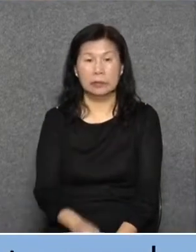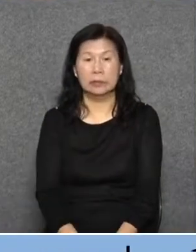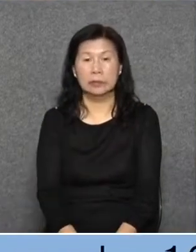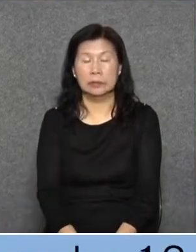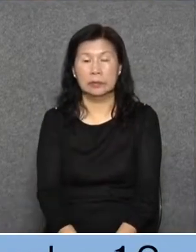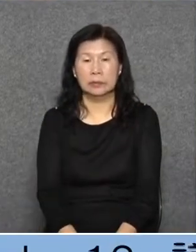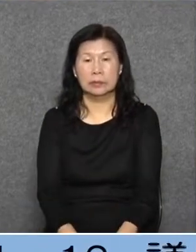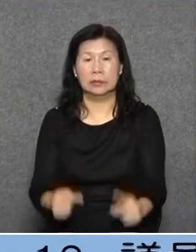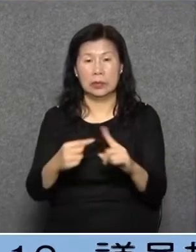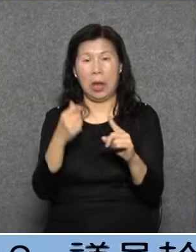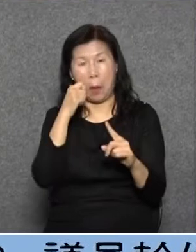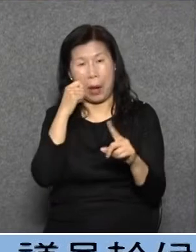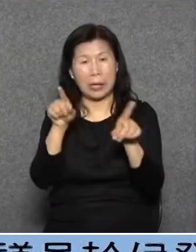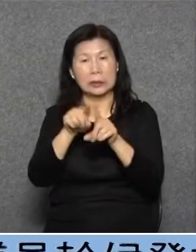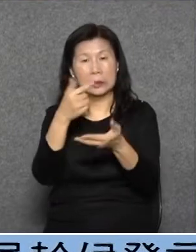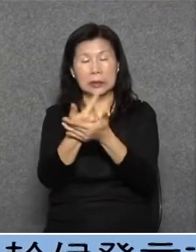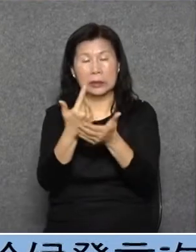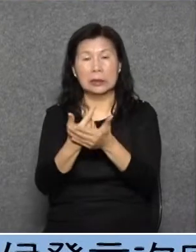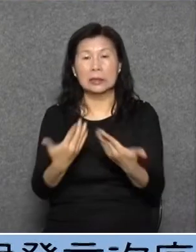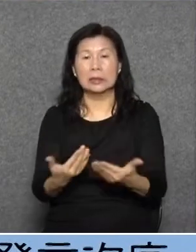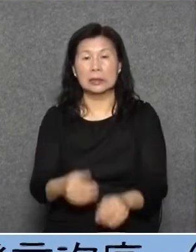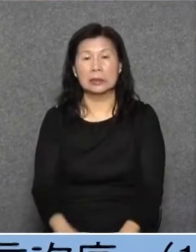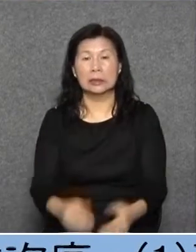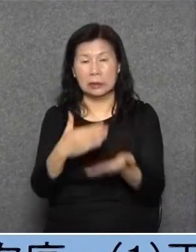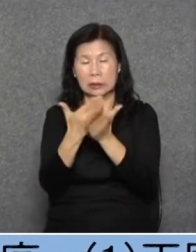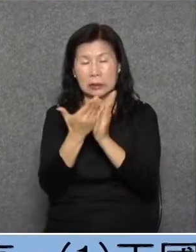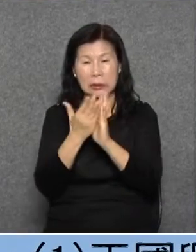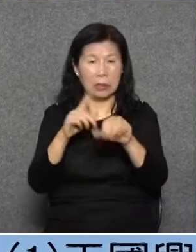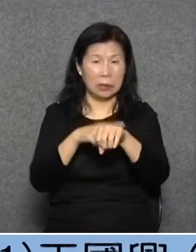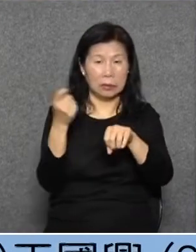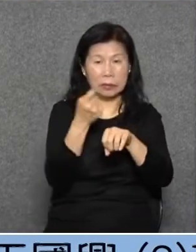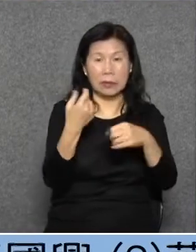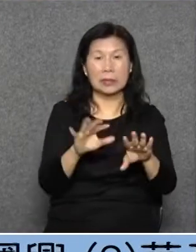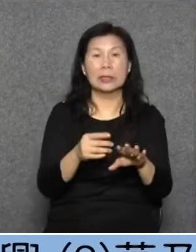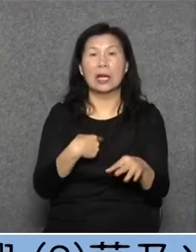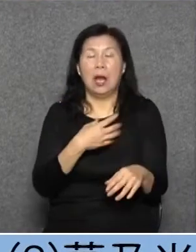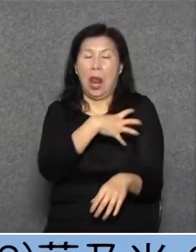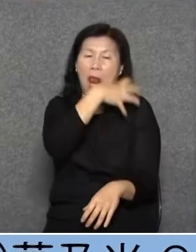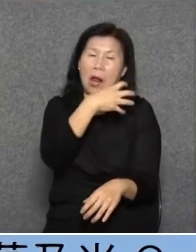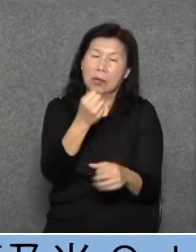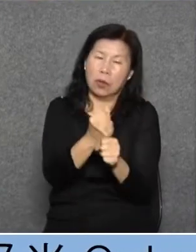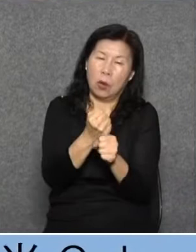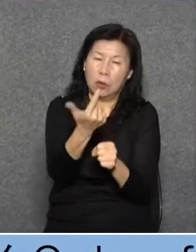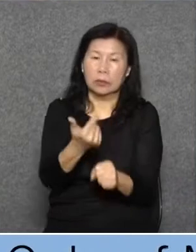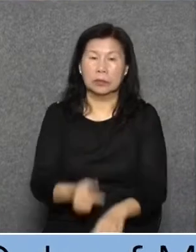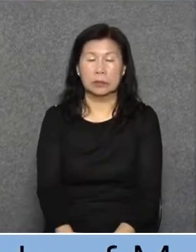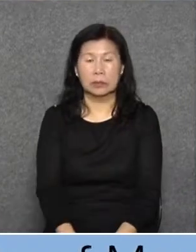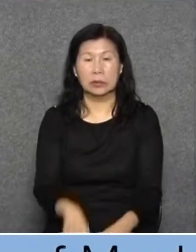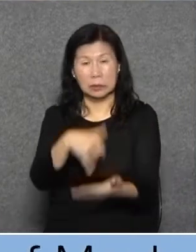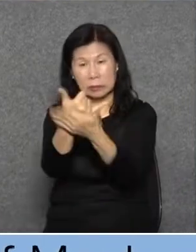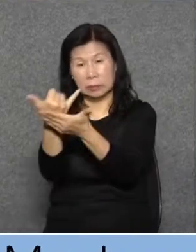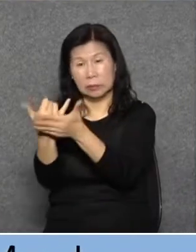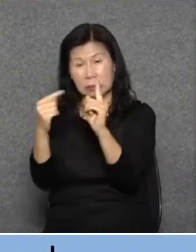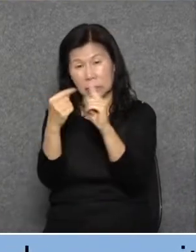人命危淺,有弱累卵,千君一發,你還要白上嫁根喂,現在死人了